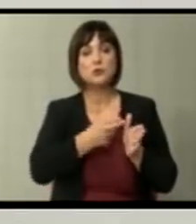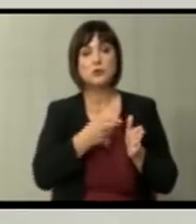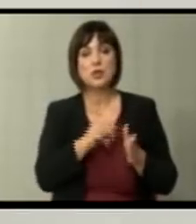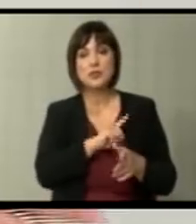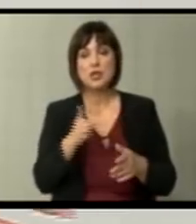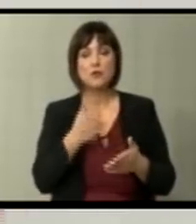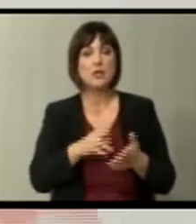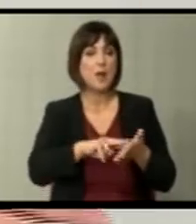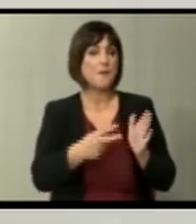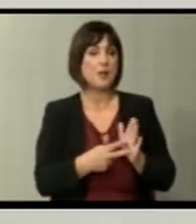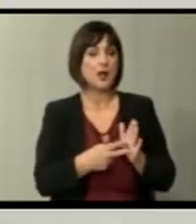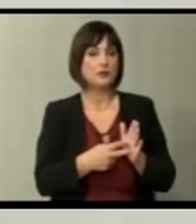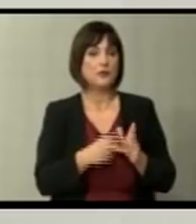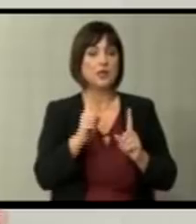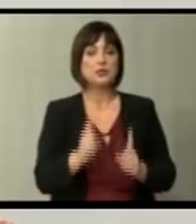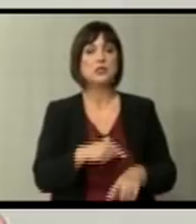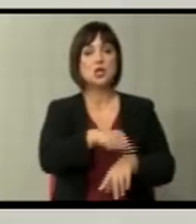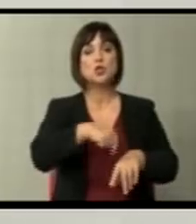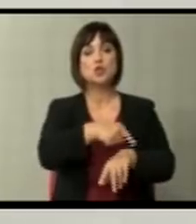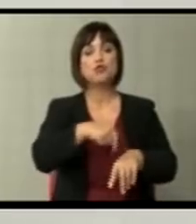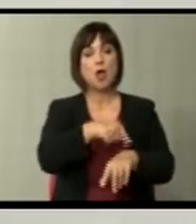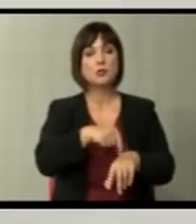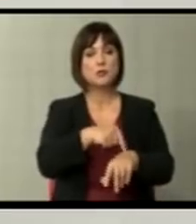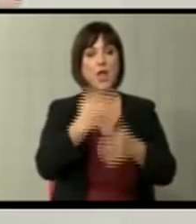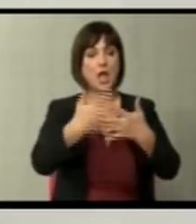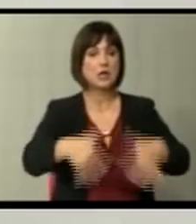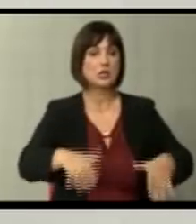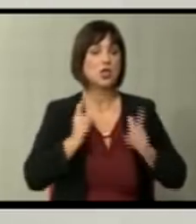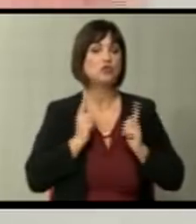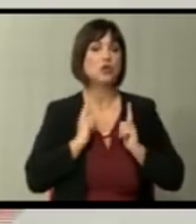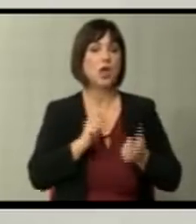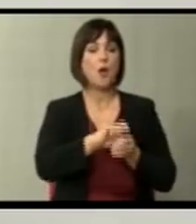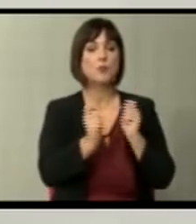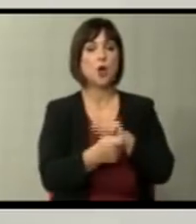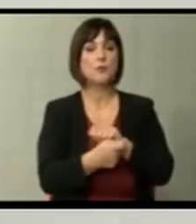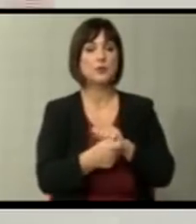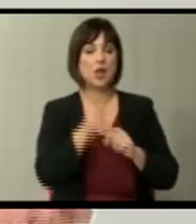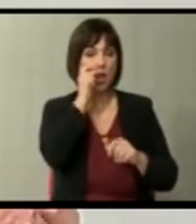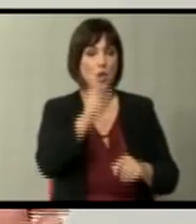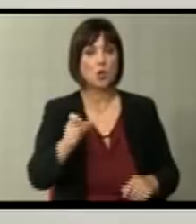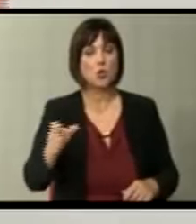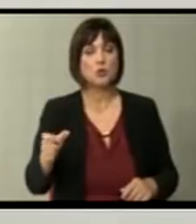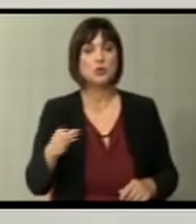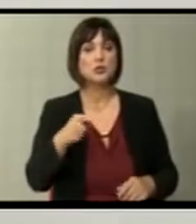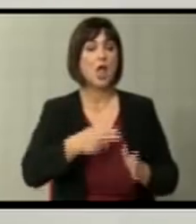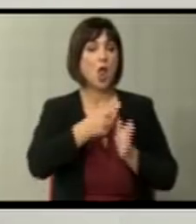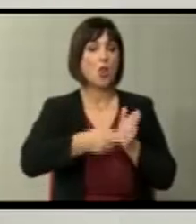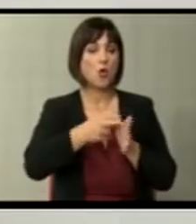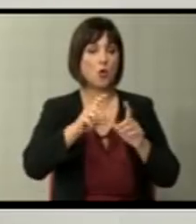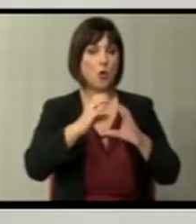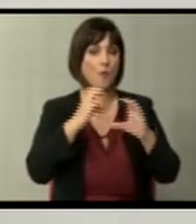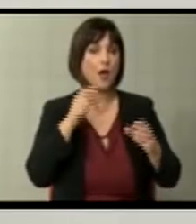никој не планира да седи со часови на граница и да чека промена на персонал или окомотива. Значи